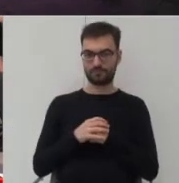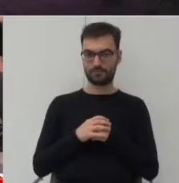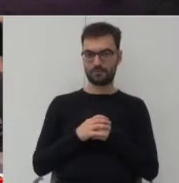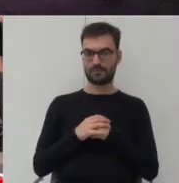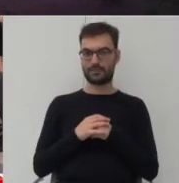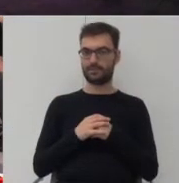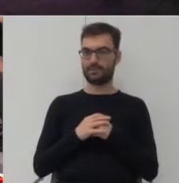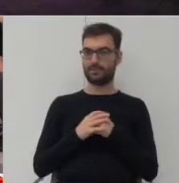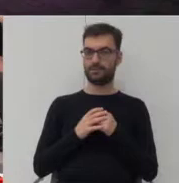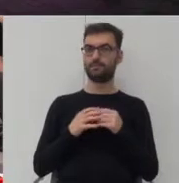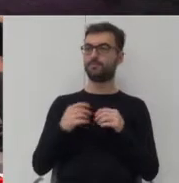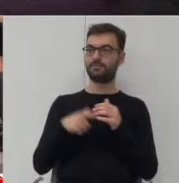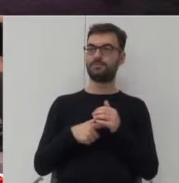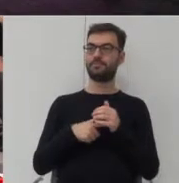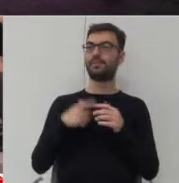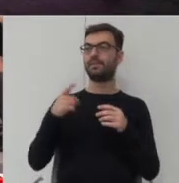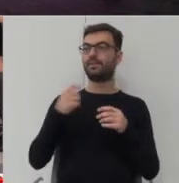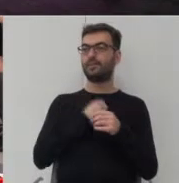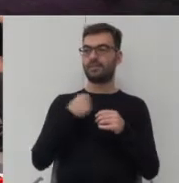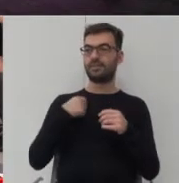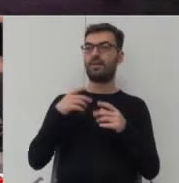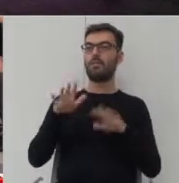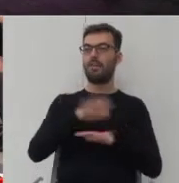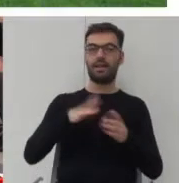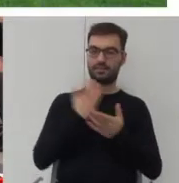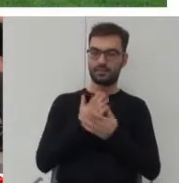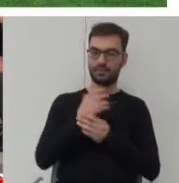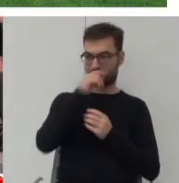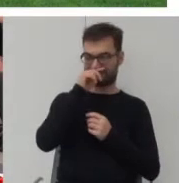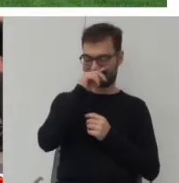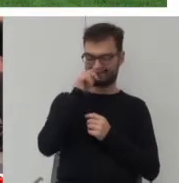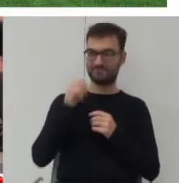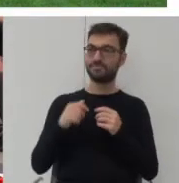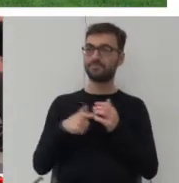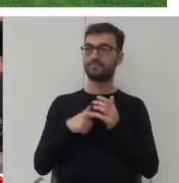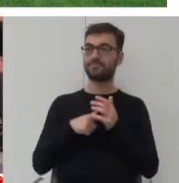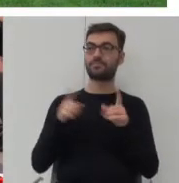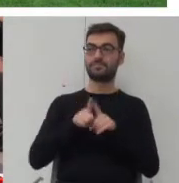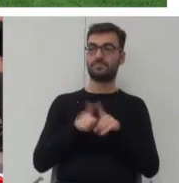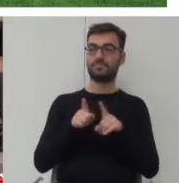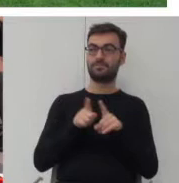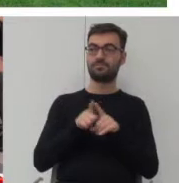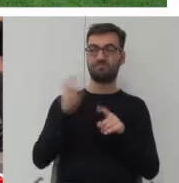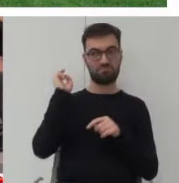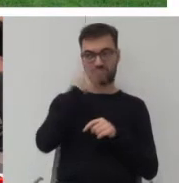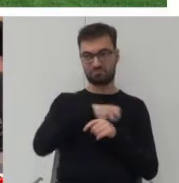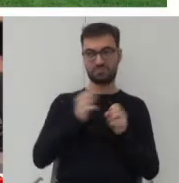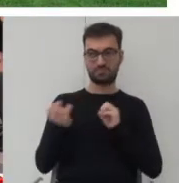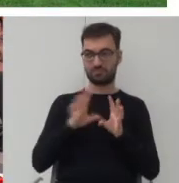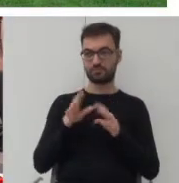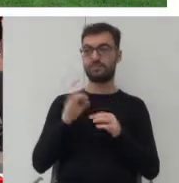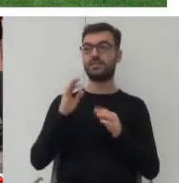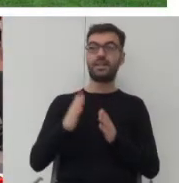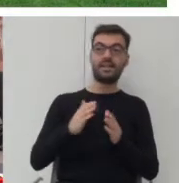zalicza na nasze warszawskie place i nie tylko warszawskie, więc to też jest bardzo ciekawa forma. I teraz